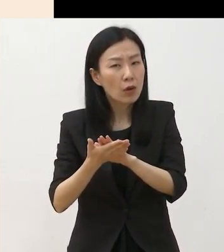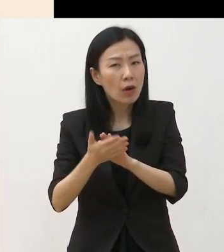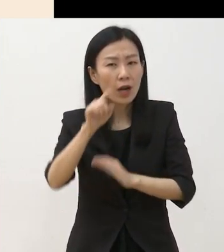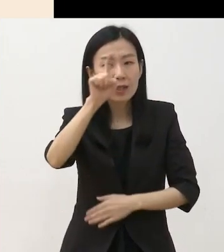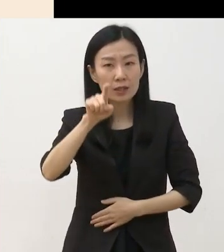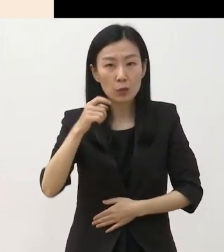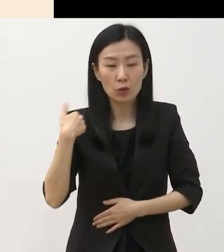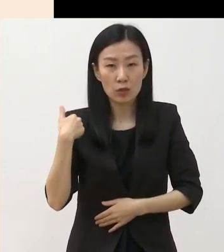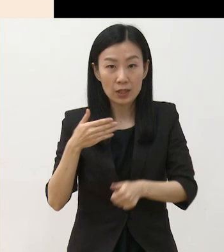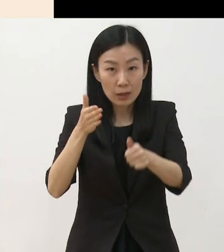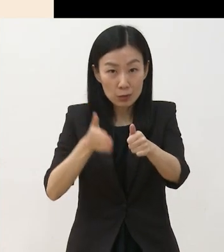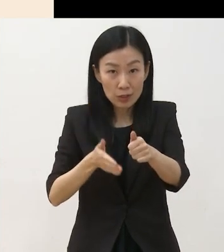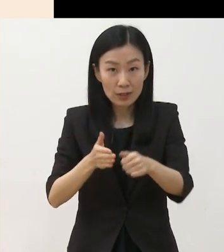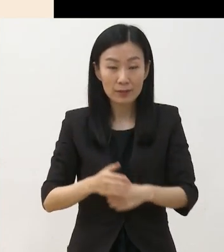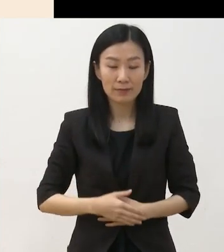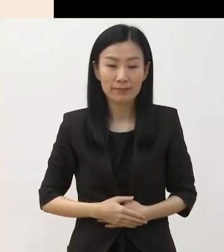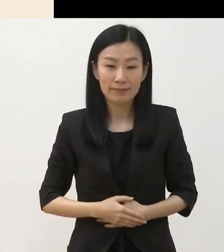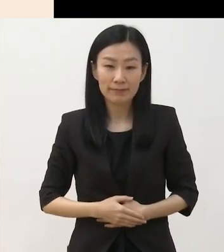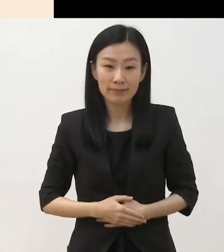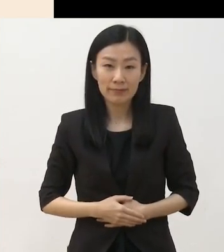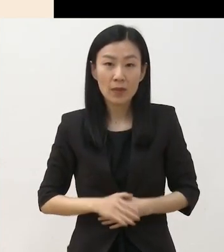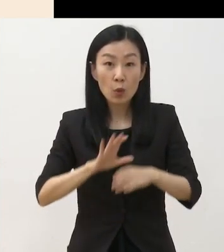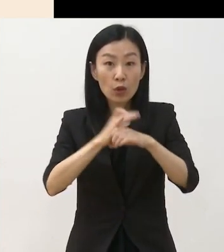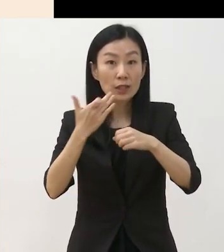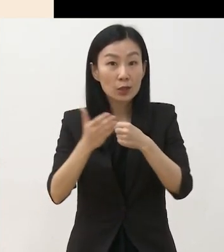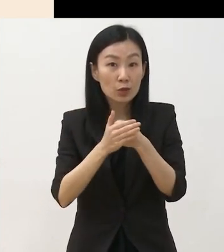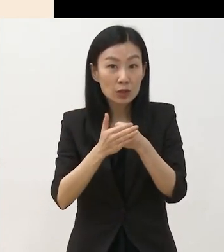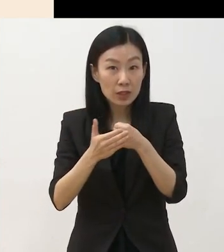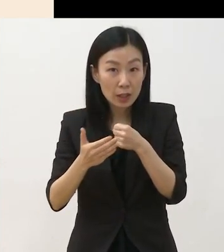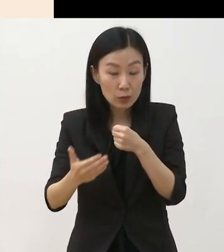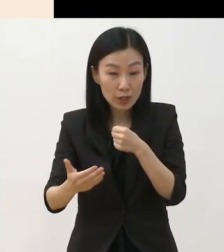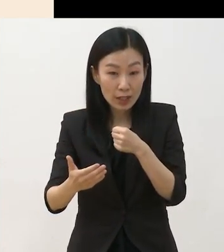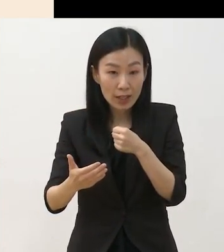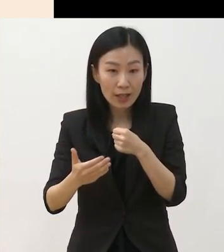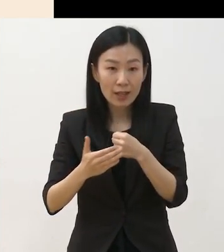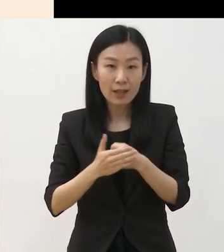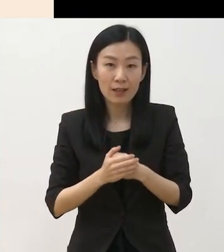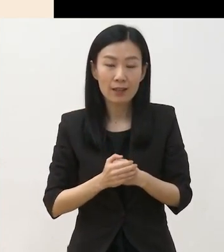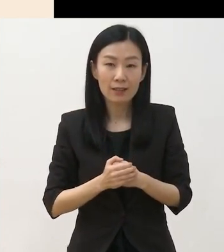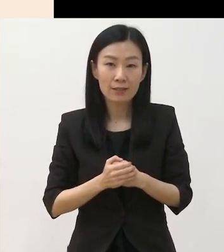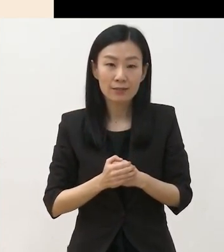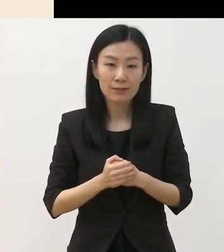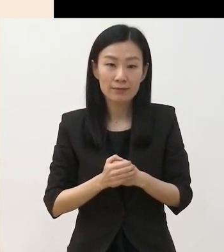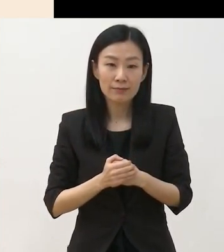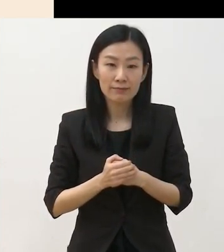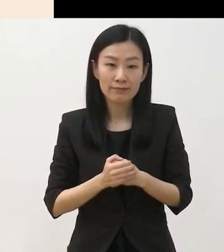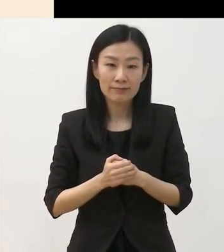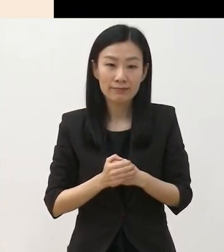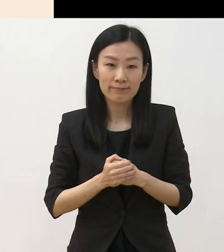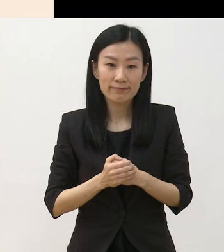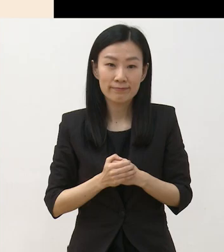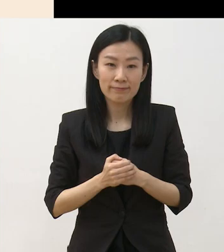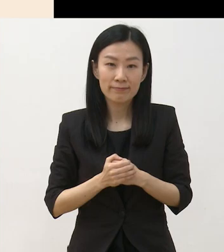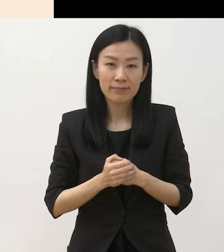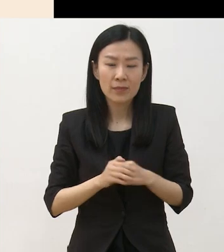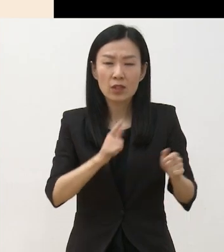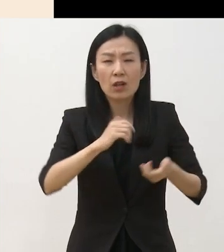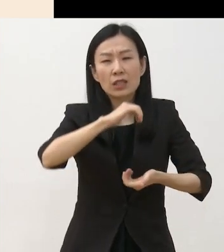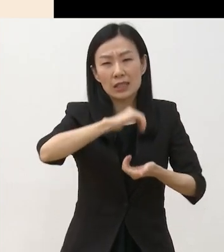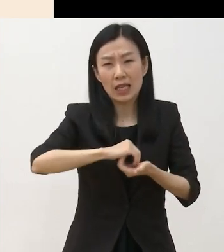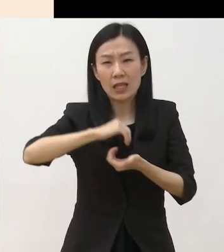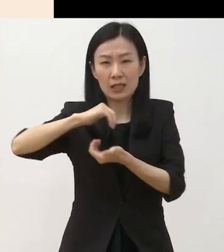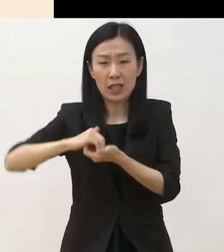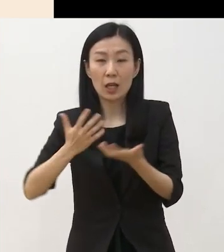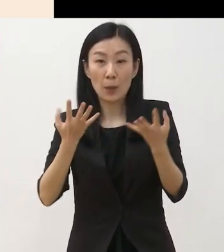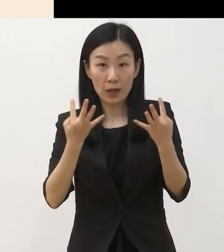둘째 코로나19로 공용기회가 적은 등 작품 발표에 제약이 많은 환경에서